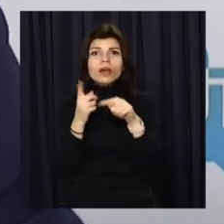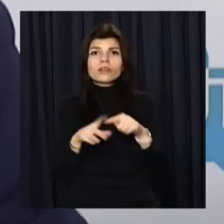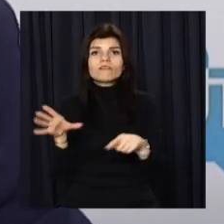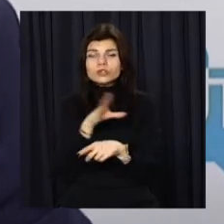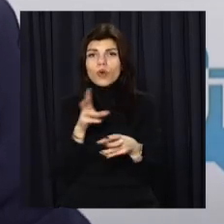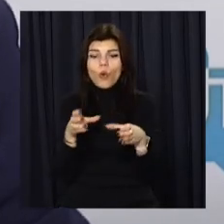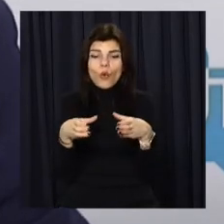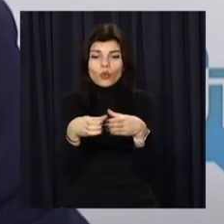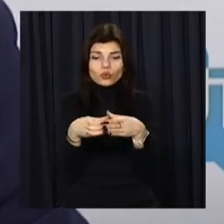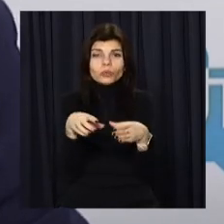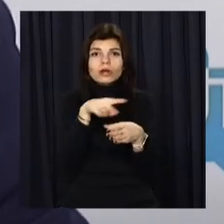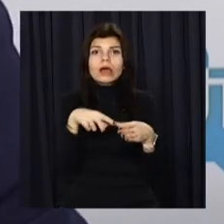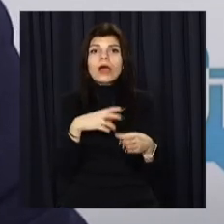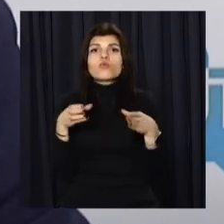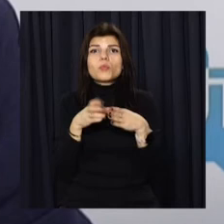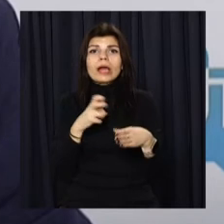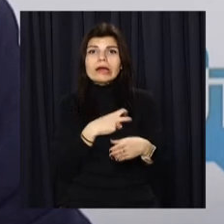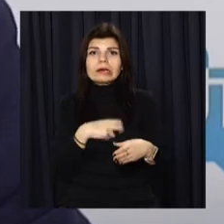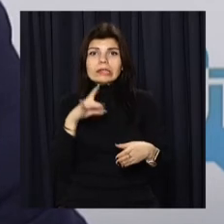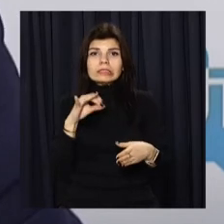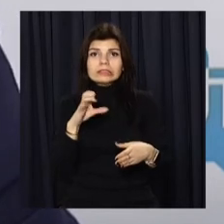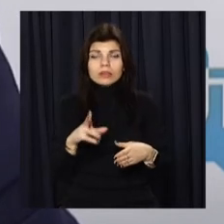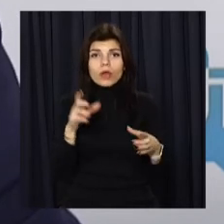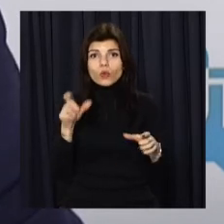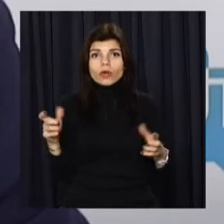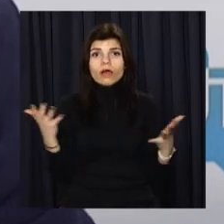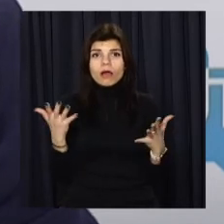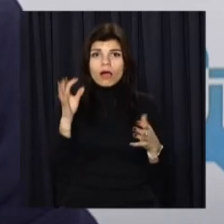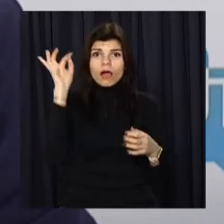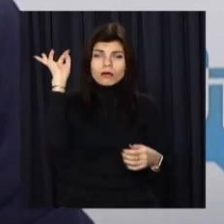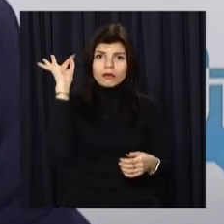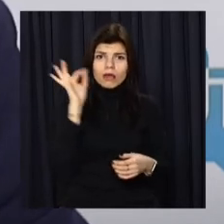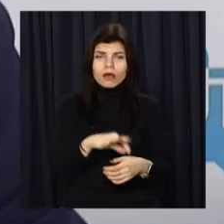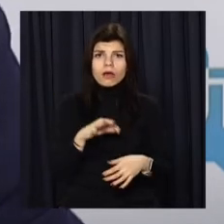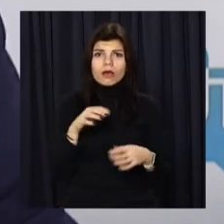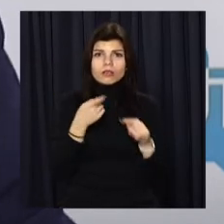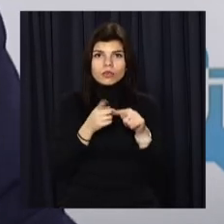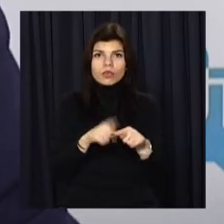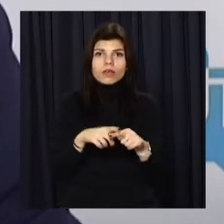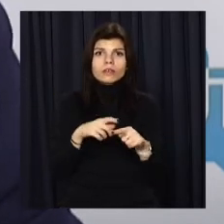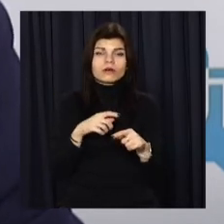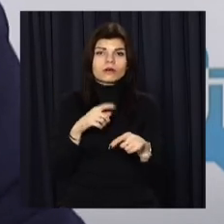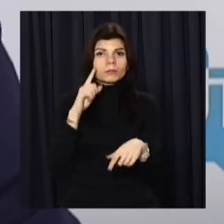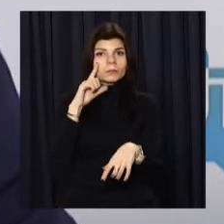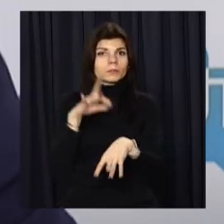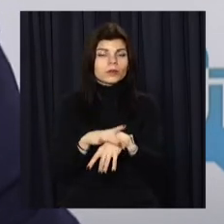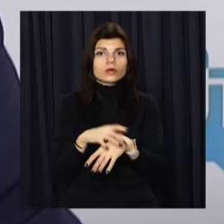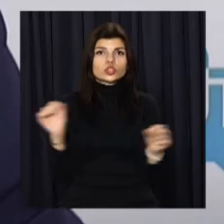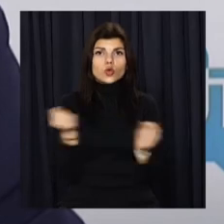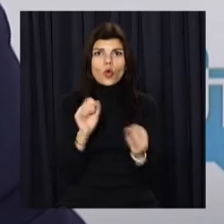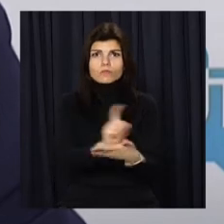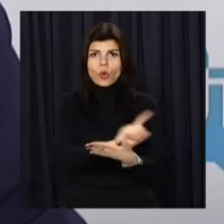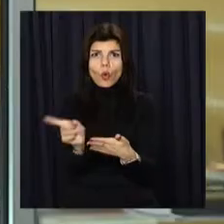групу так називаємої ризка. Тобто людей, які регулярно потрапляють під ту ж саму фіксацію, перевищення